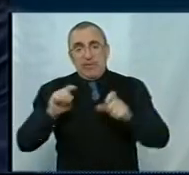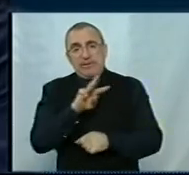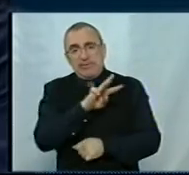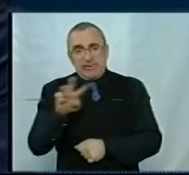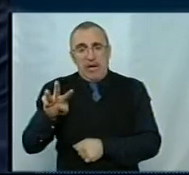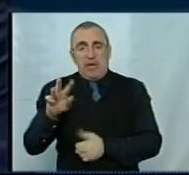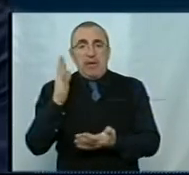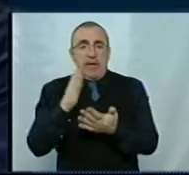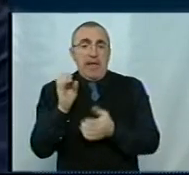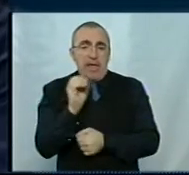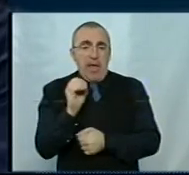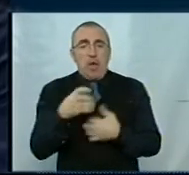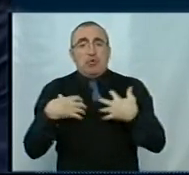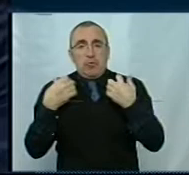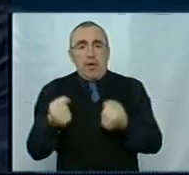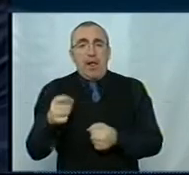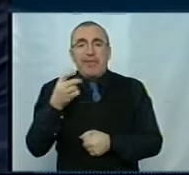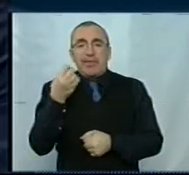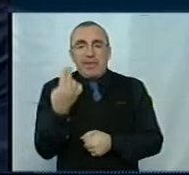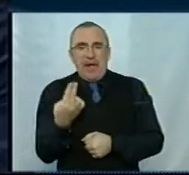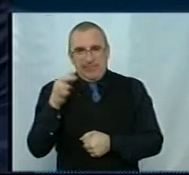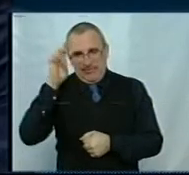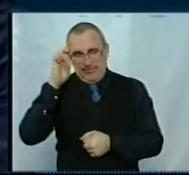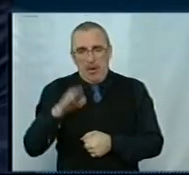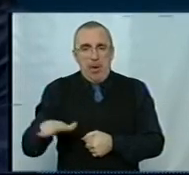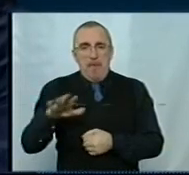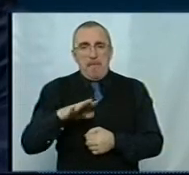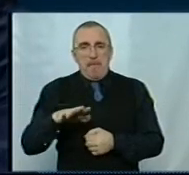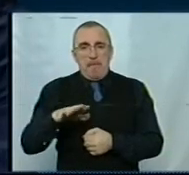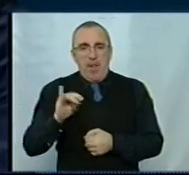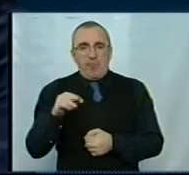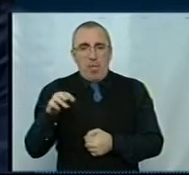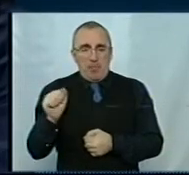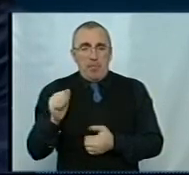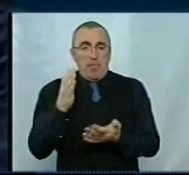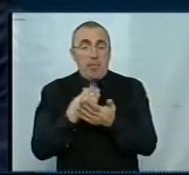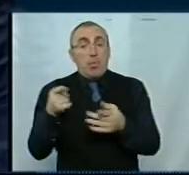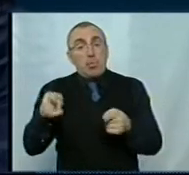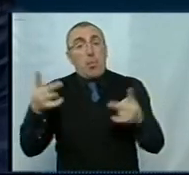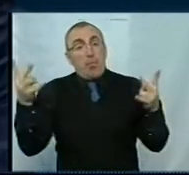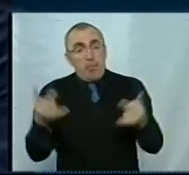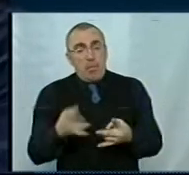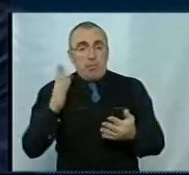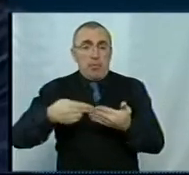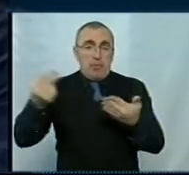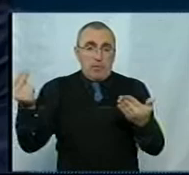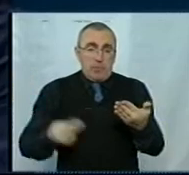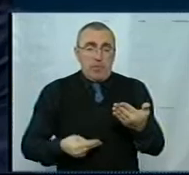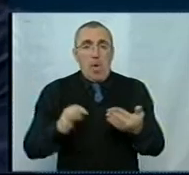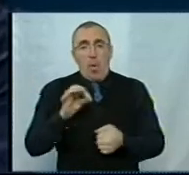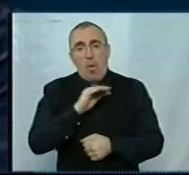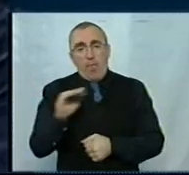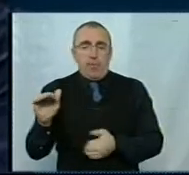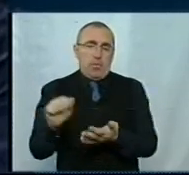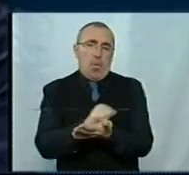«Ездоров'я» національною платформою. Тому електронний підпис буде з'яватися в ту потребу, коли будуть підписуватися якісь офіційні